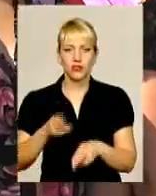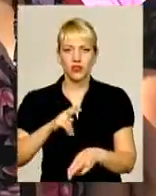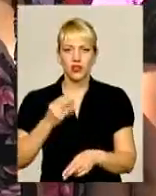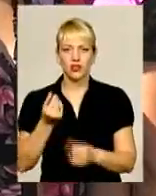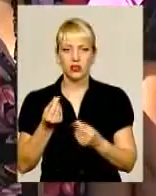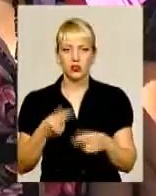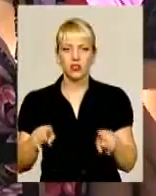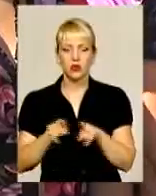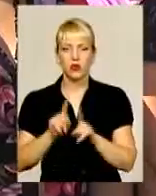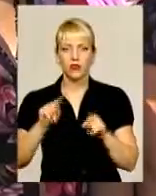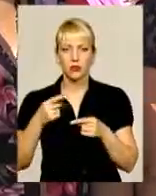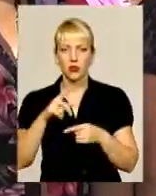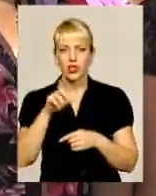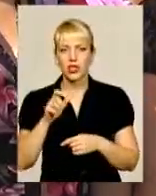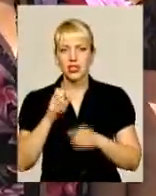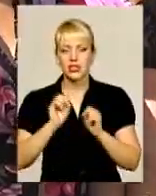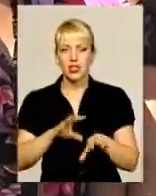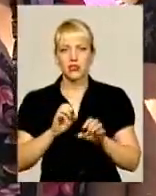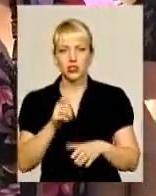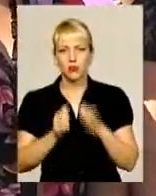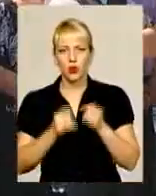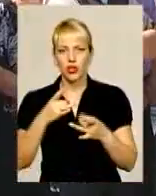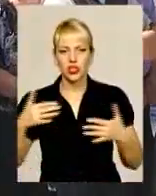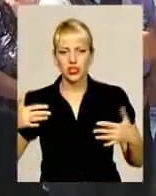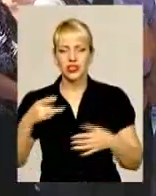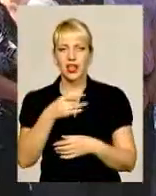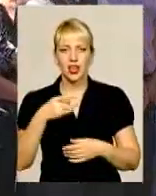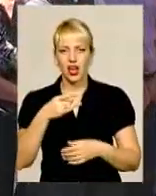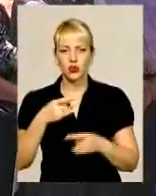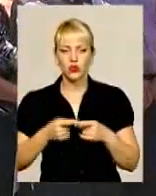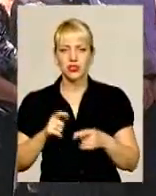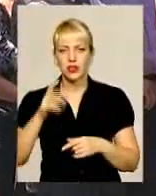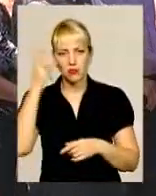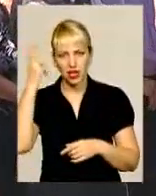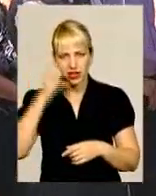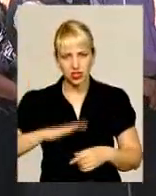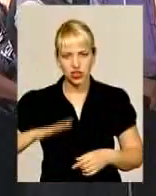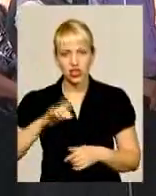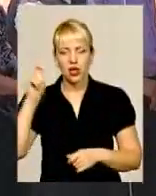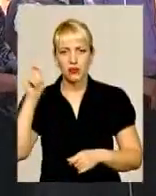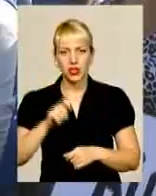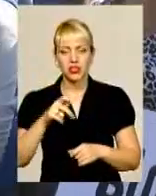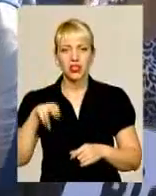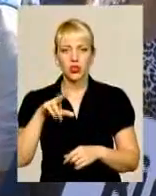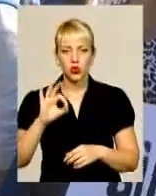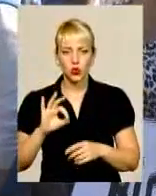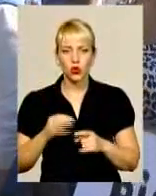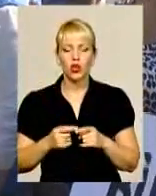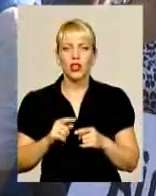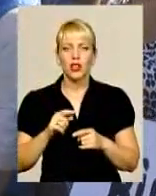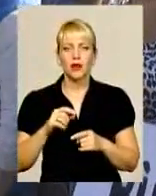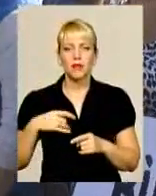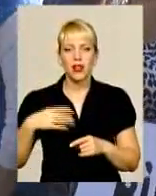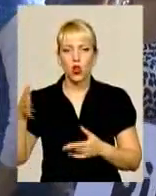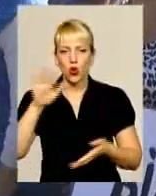З такою вимогою здавачі молока з різних районів Хмельниччини приїхали до воріт молокозаводу у Білогір'я. Людмила з Полонщини. В її